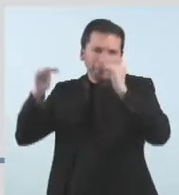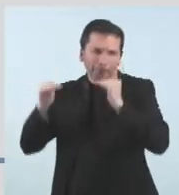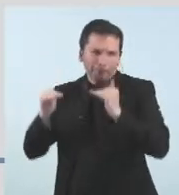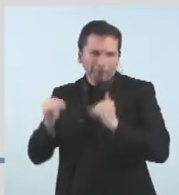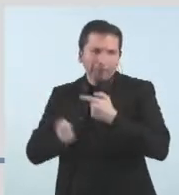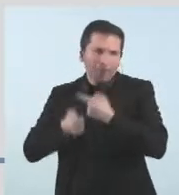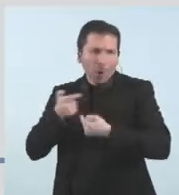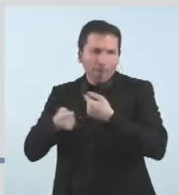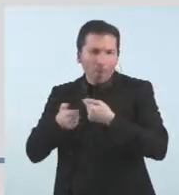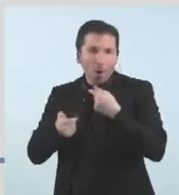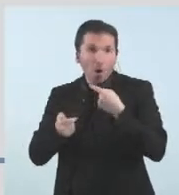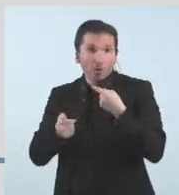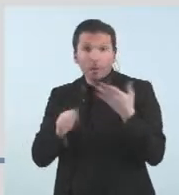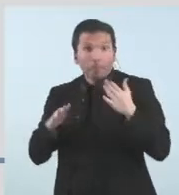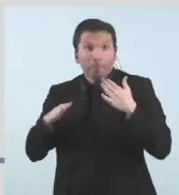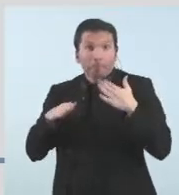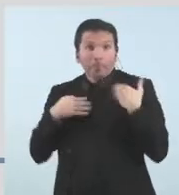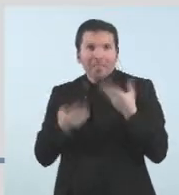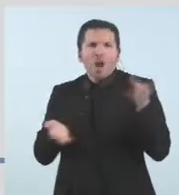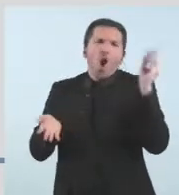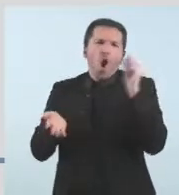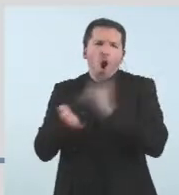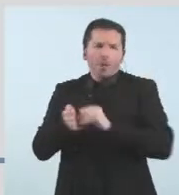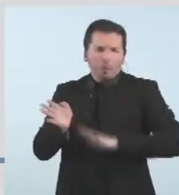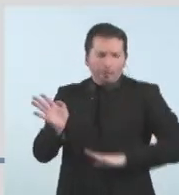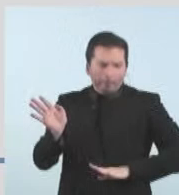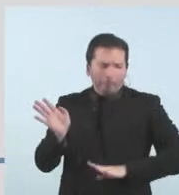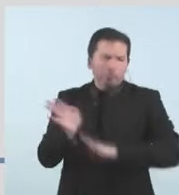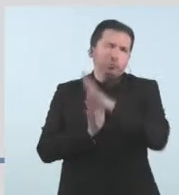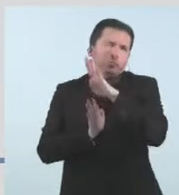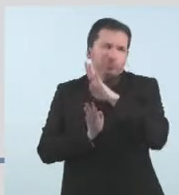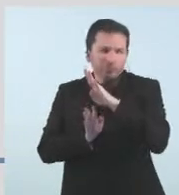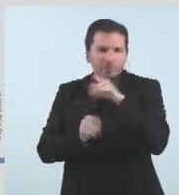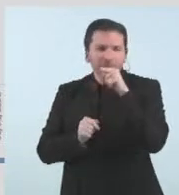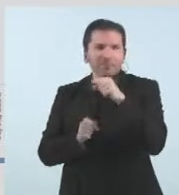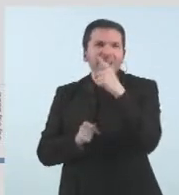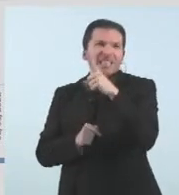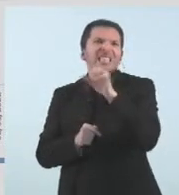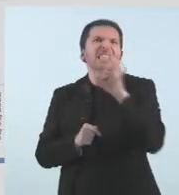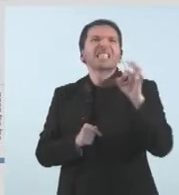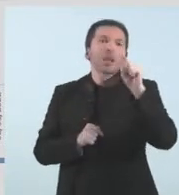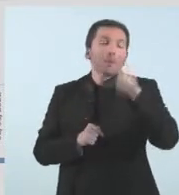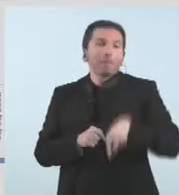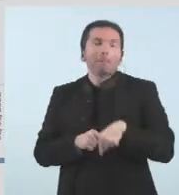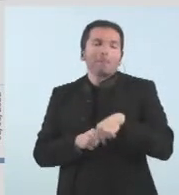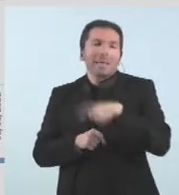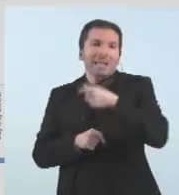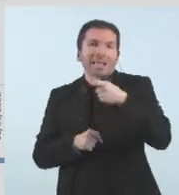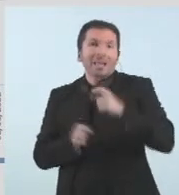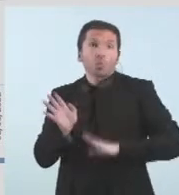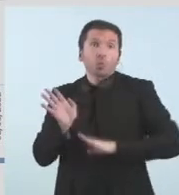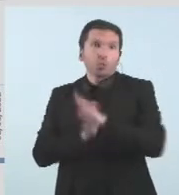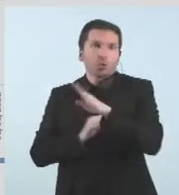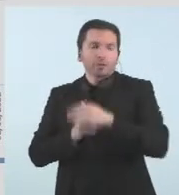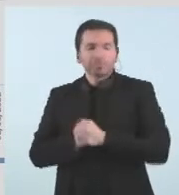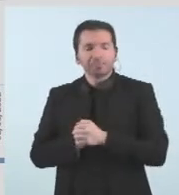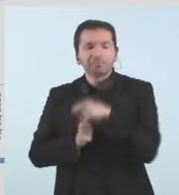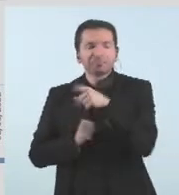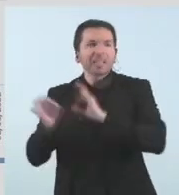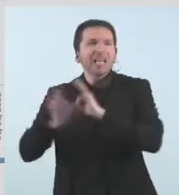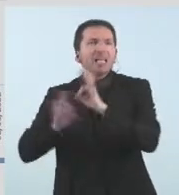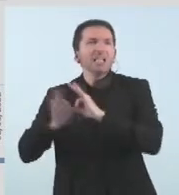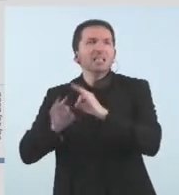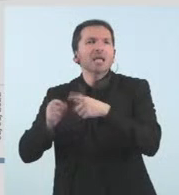de cop torna a pujar fins a situar-se en xifres superiors als 5.000 casos. El cas de la taxa de reproducció,